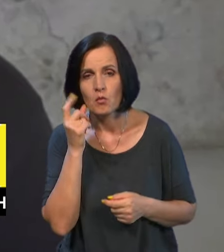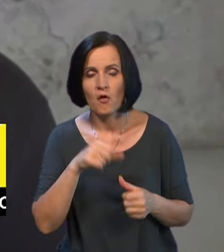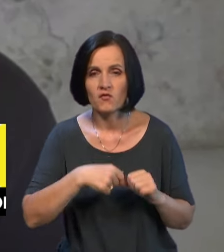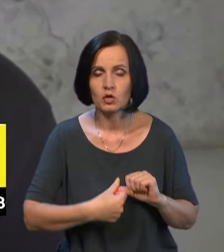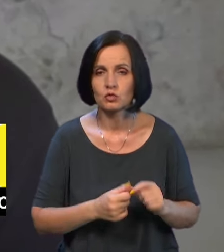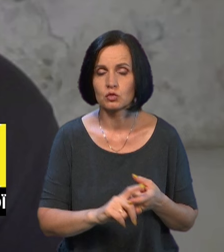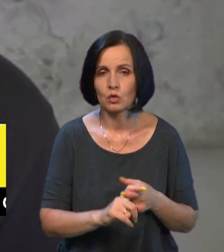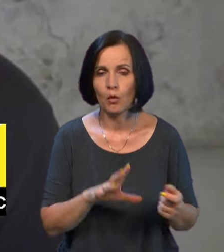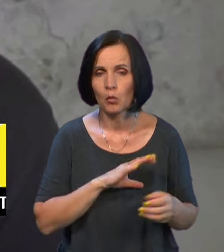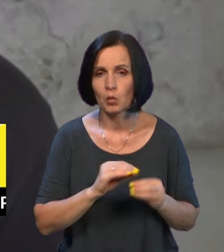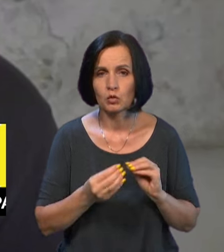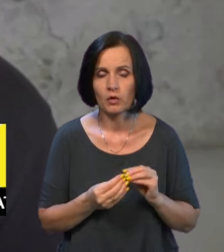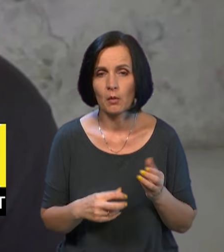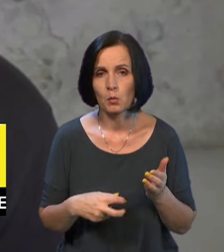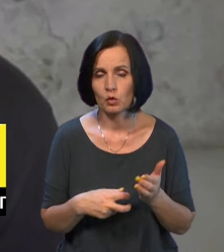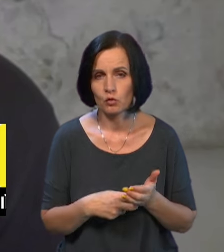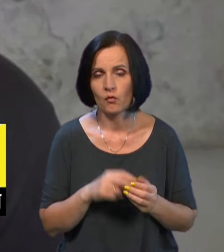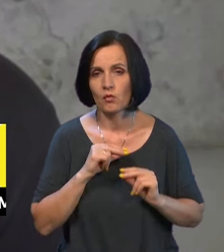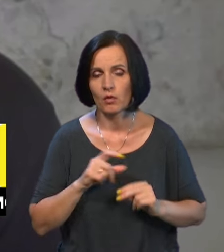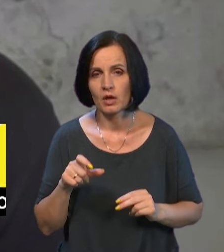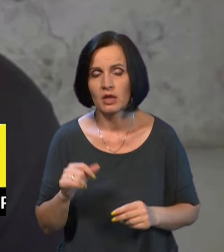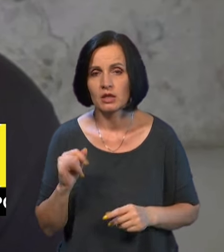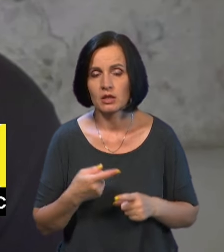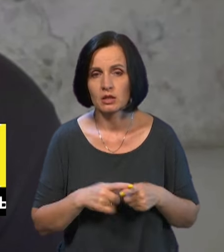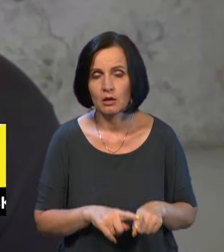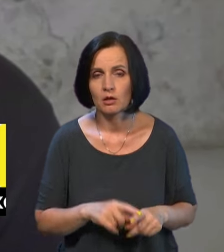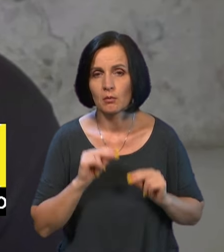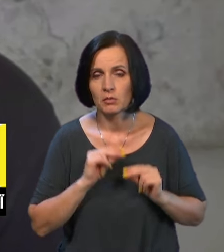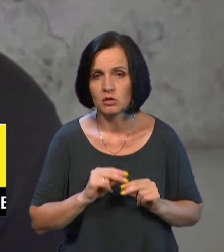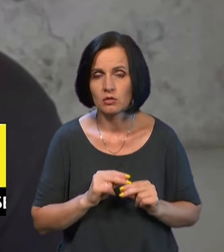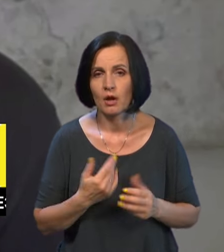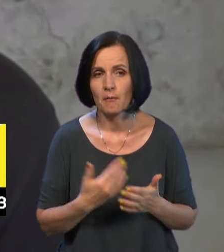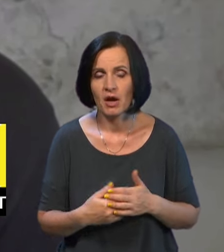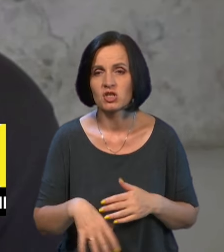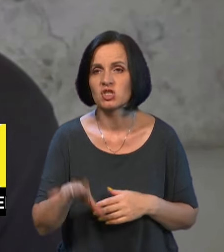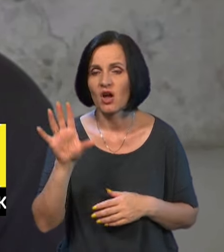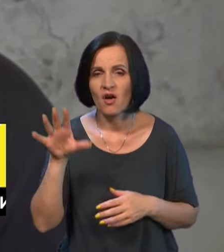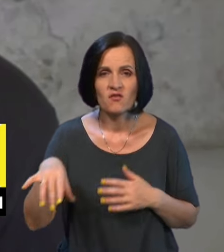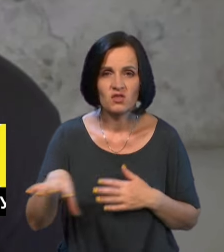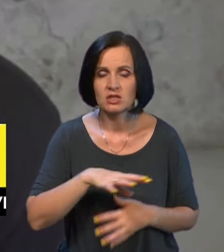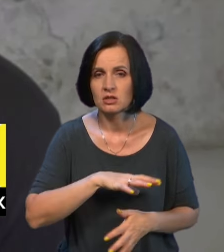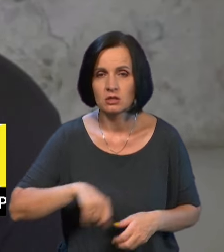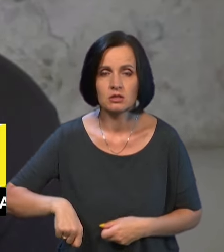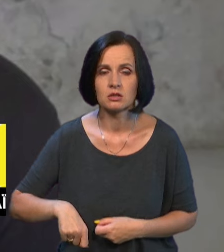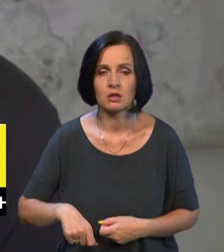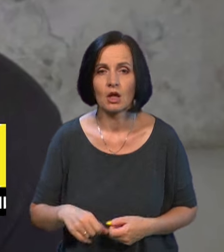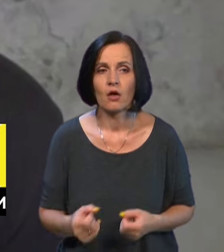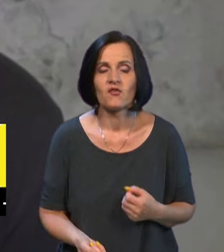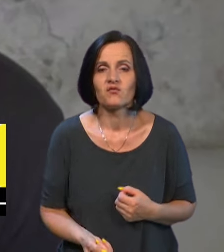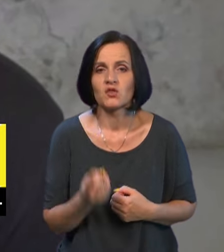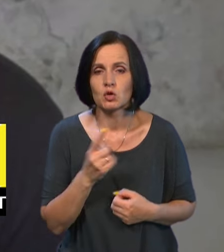зв'язку були проблеми з бронюванням, і технічний персонал майже весь вимолить. Через це в мене питання, де повинні взятись